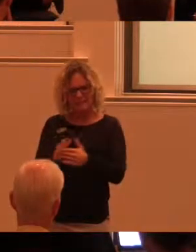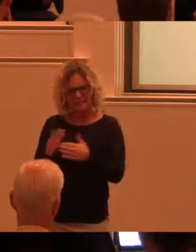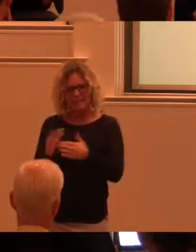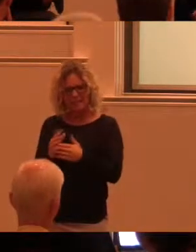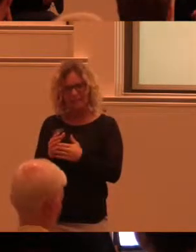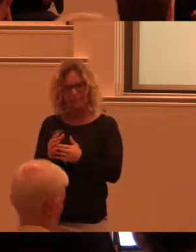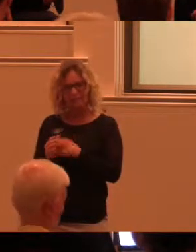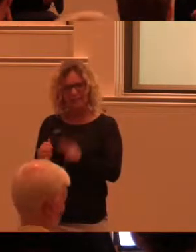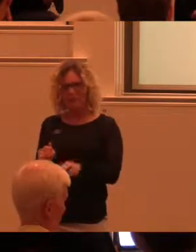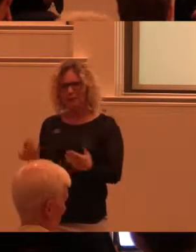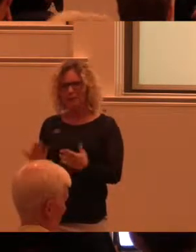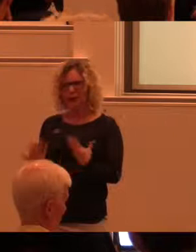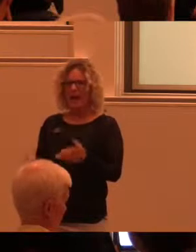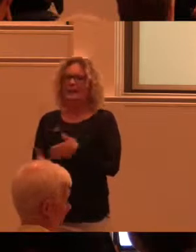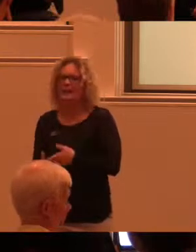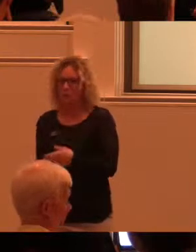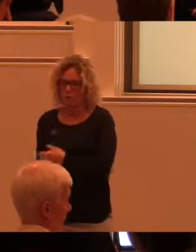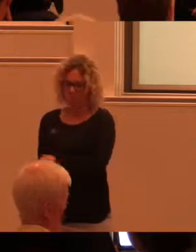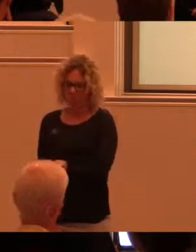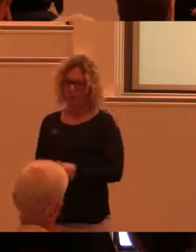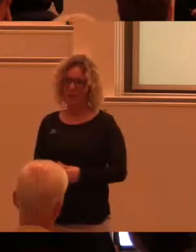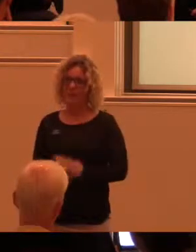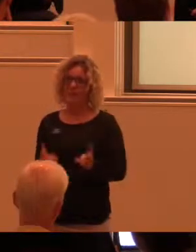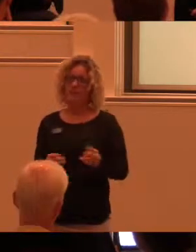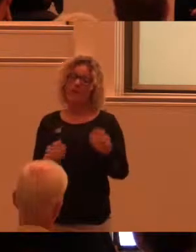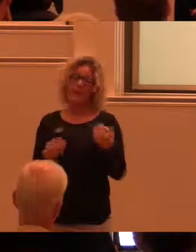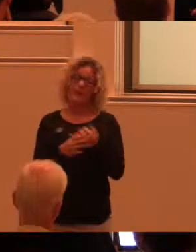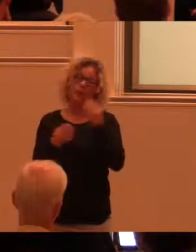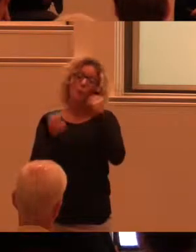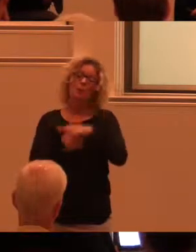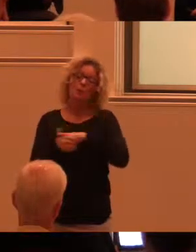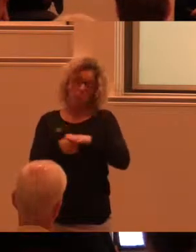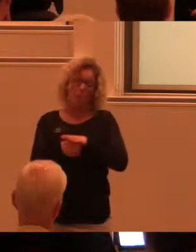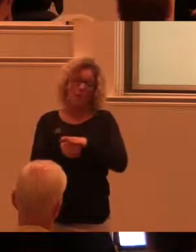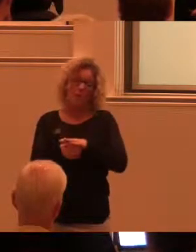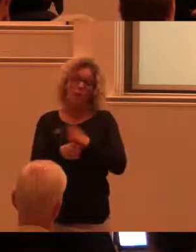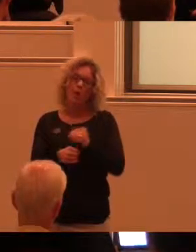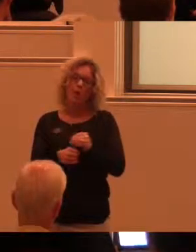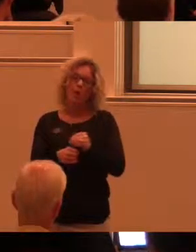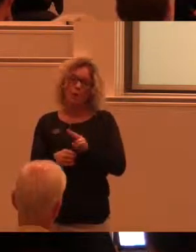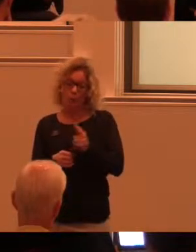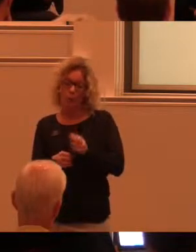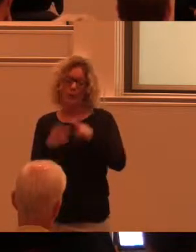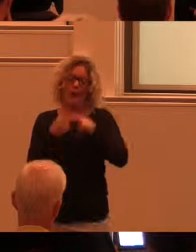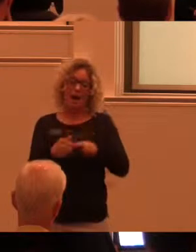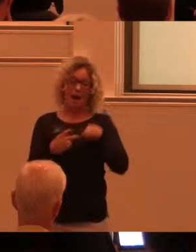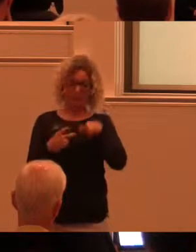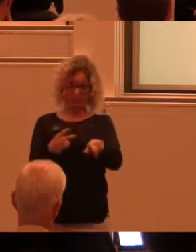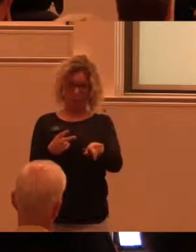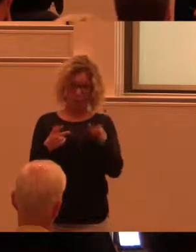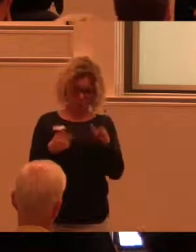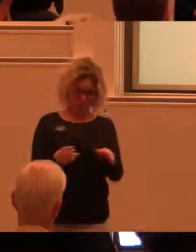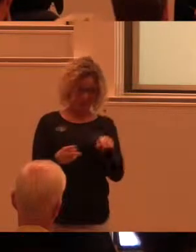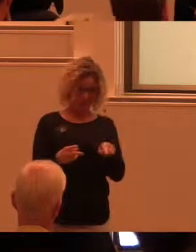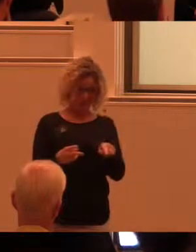Och det är ju samma sak möjligen inom utbildningsområdet. Och då kommer vi till det andra spåret. Och där